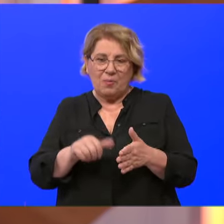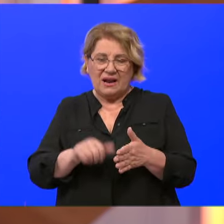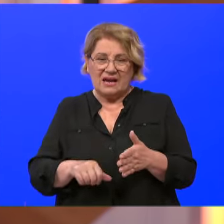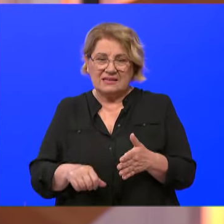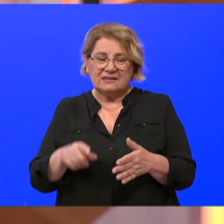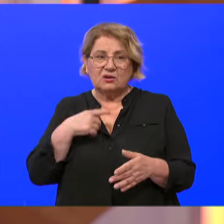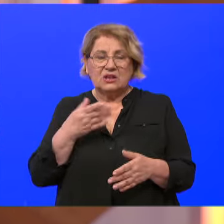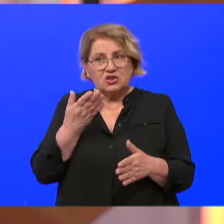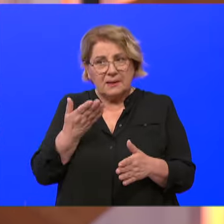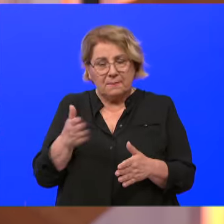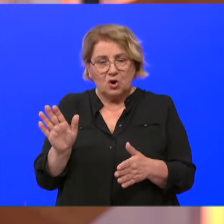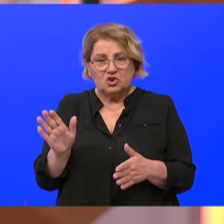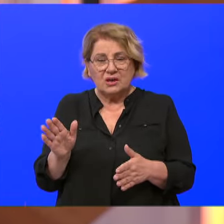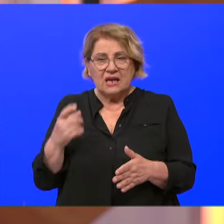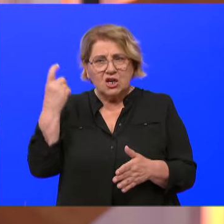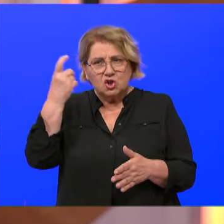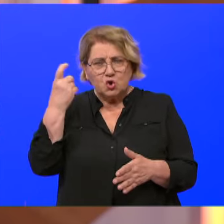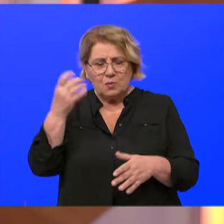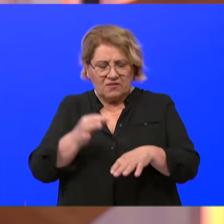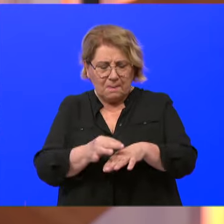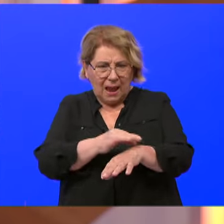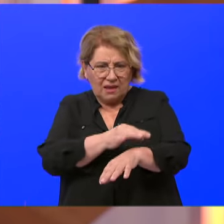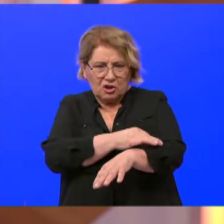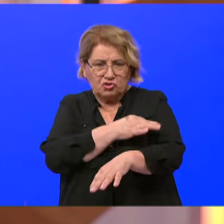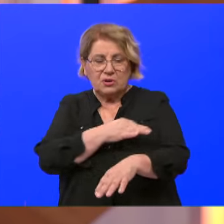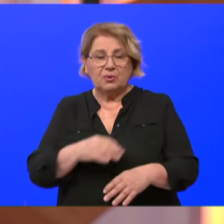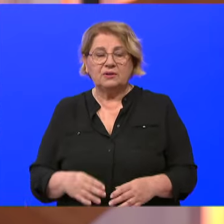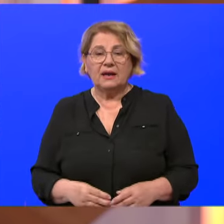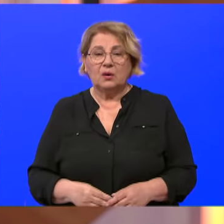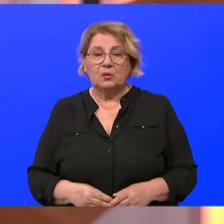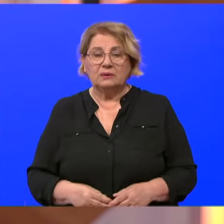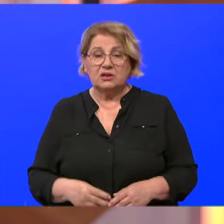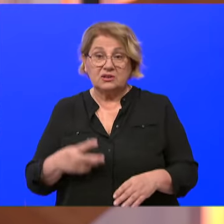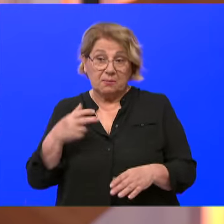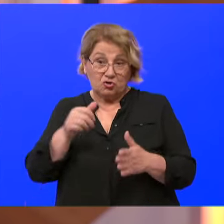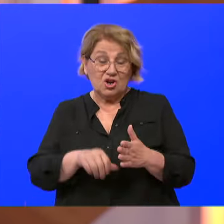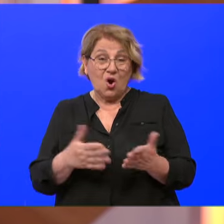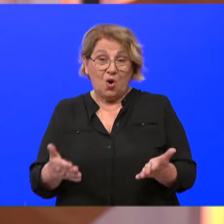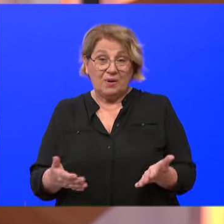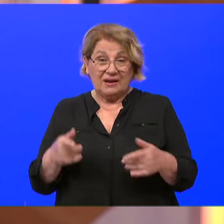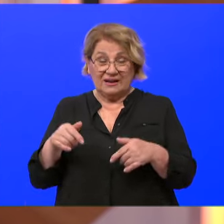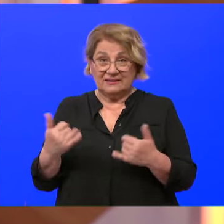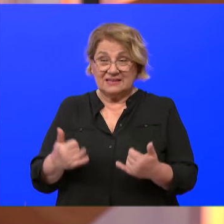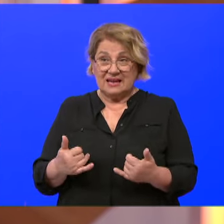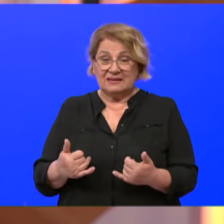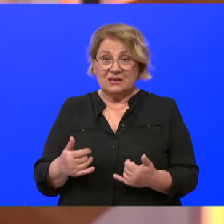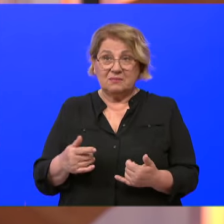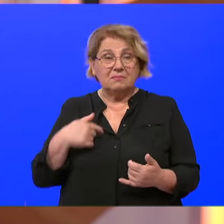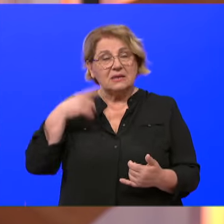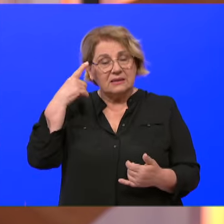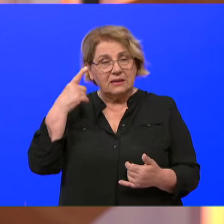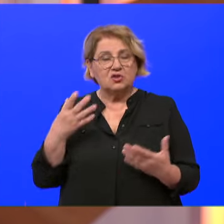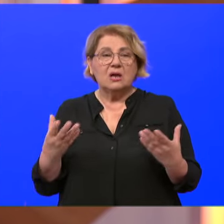odstraniti ti sumnjivi madrži. I evo, nadam se da će odaziv